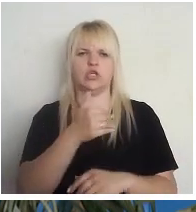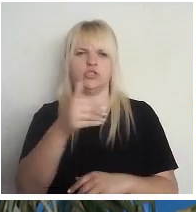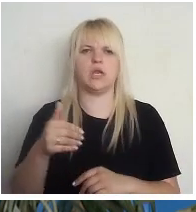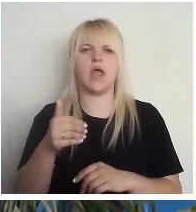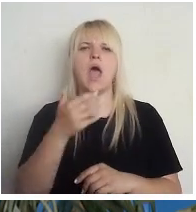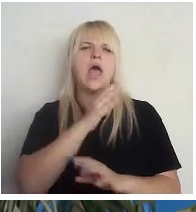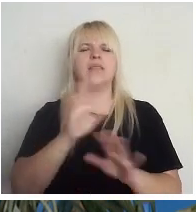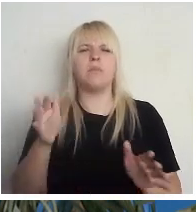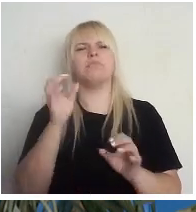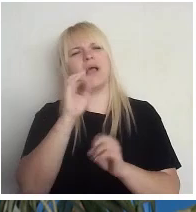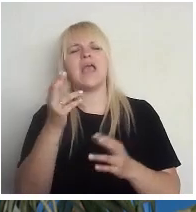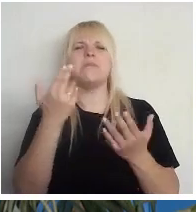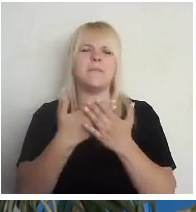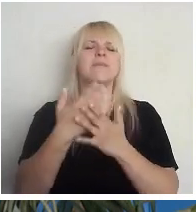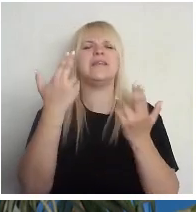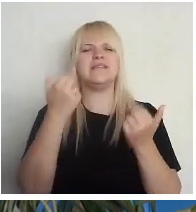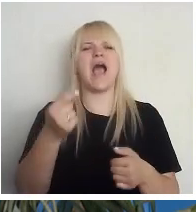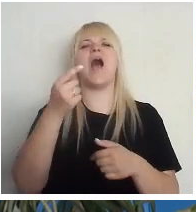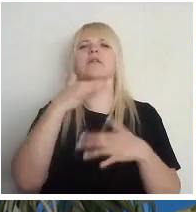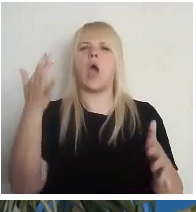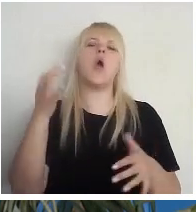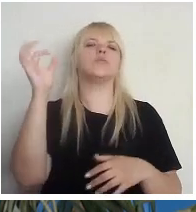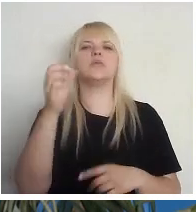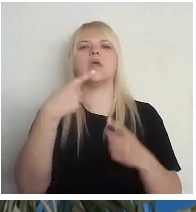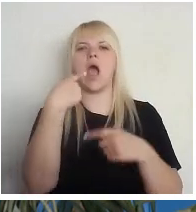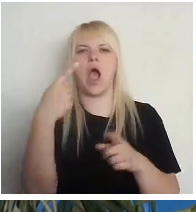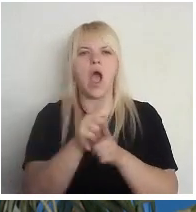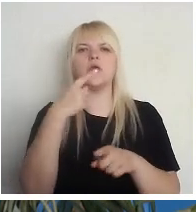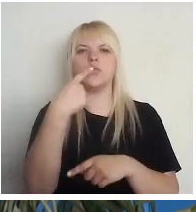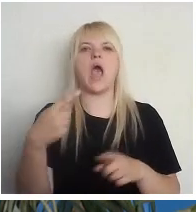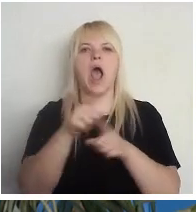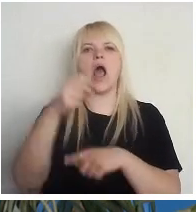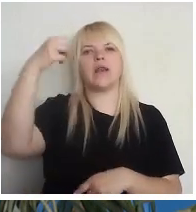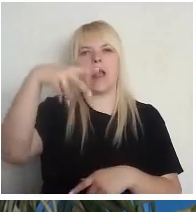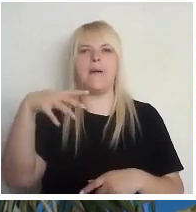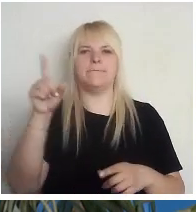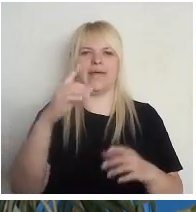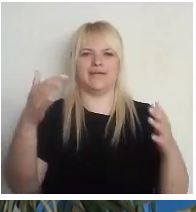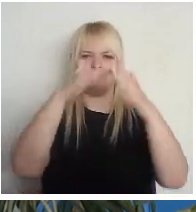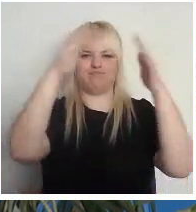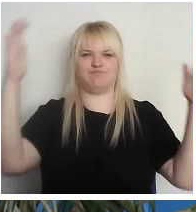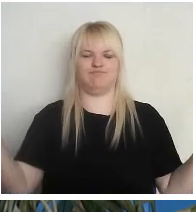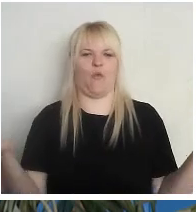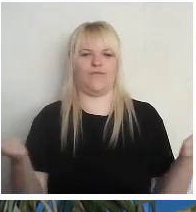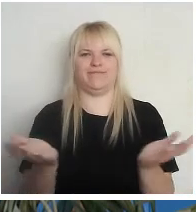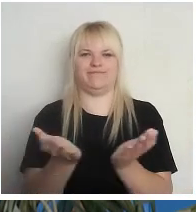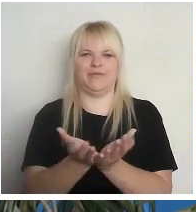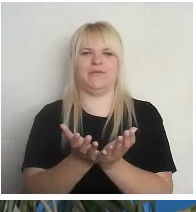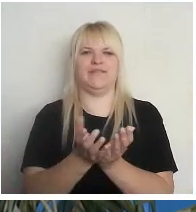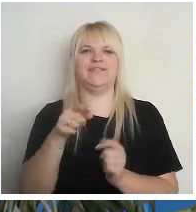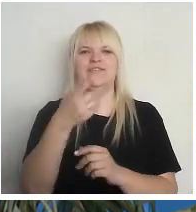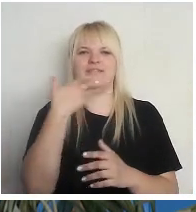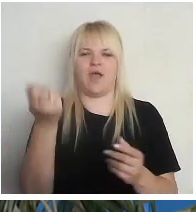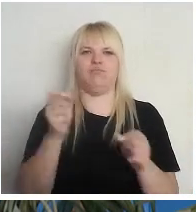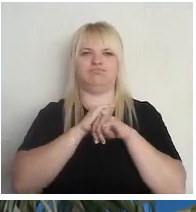ka šeit ļoti liels procents, kuri saka, bet atceries, mēs arī lampa ir tikai zināms burbulis, ja mēs šeit nav reprezentativitātes.